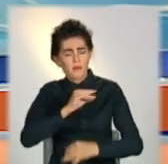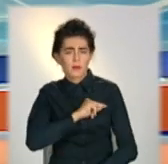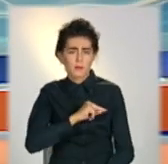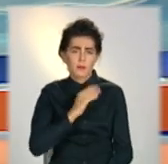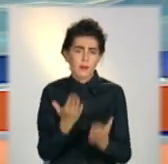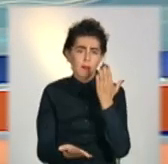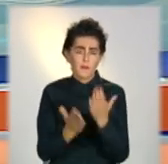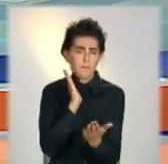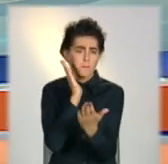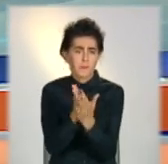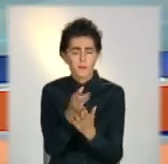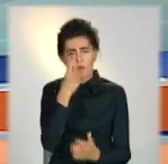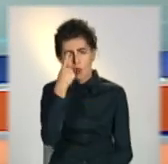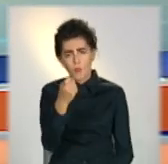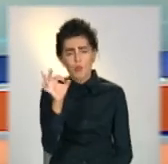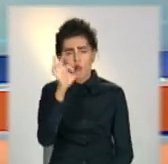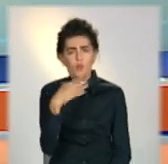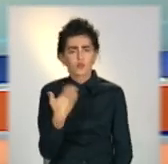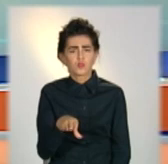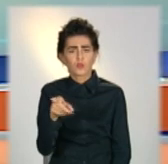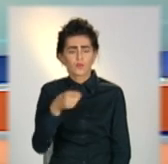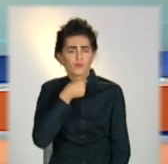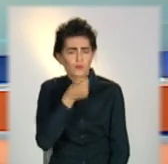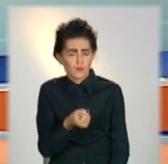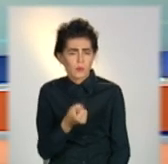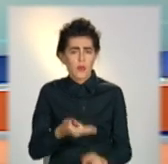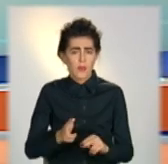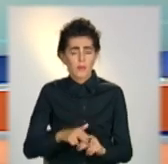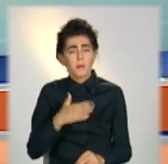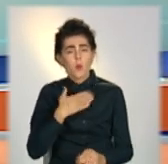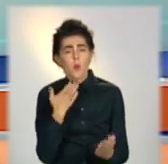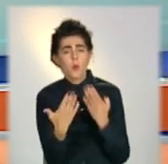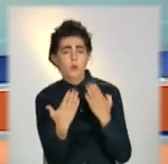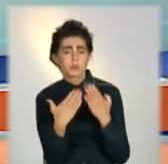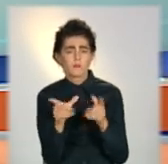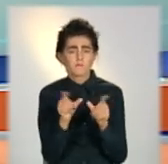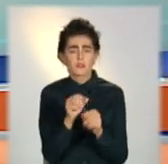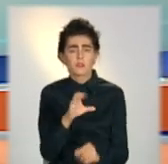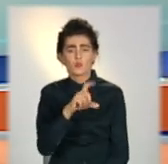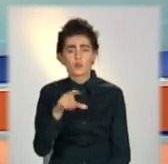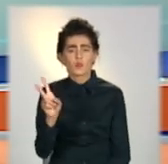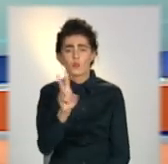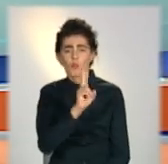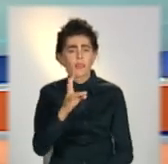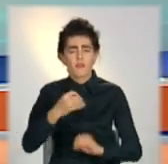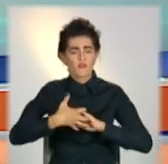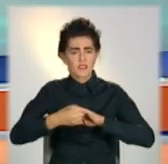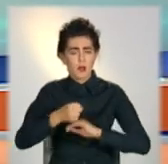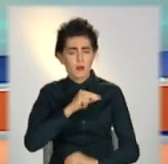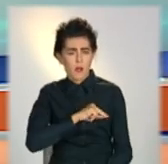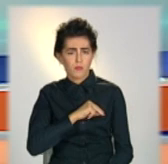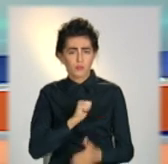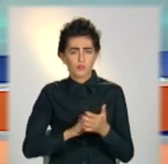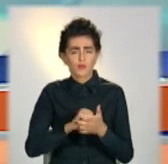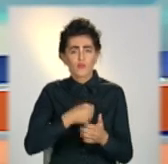натякають на завеликий досвід. Мої колеги поспілкувалися з тими, кого не взяли на роботу через